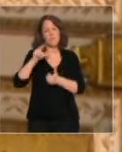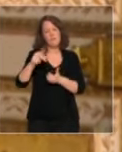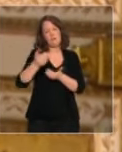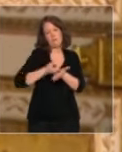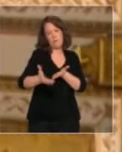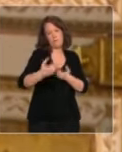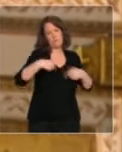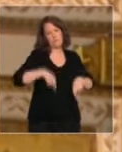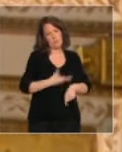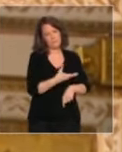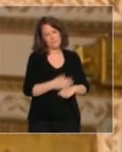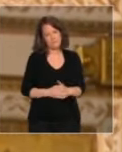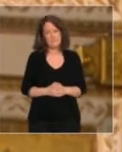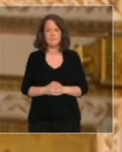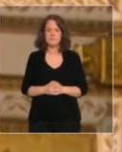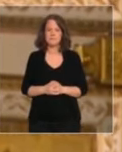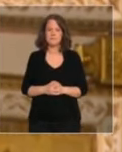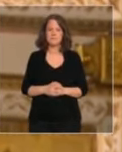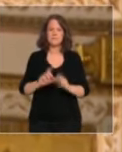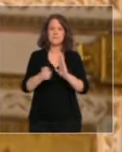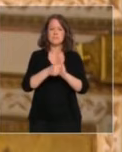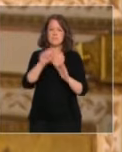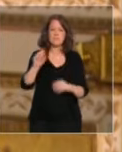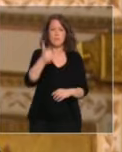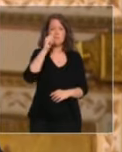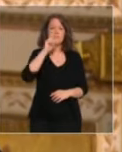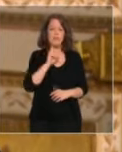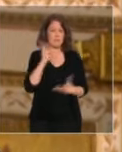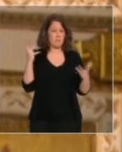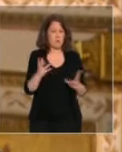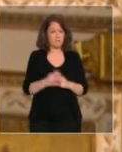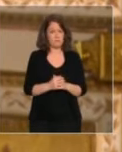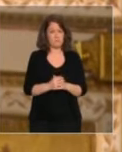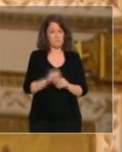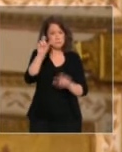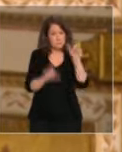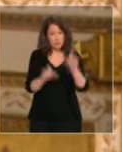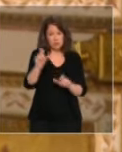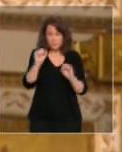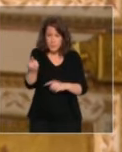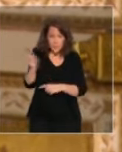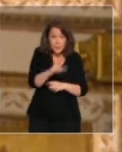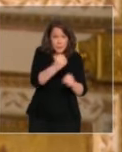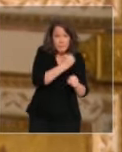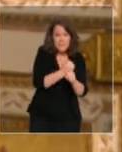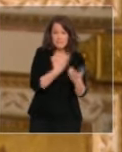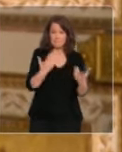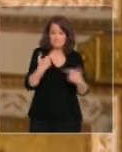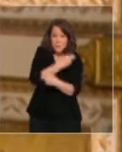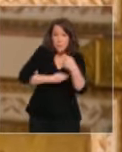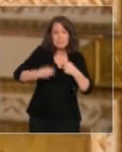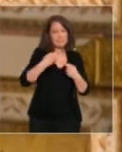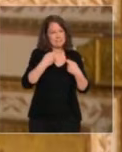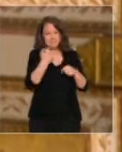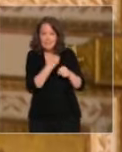Le 11 mai, il s'agira aussi de permettre au plus grand nombre de retourner travailler, redémarrer notre industrie, nos commerces et nos services.